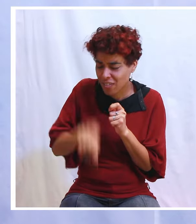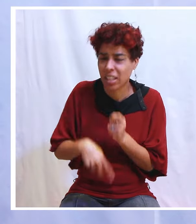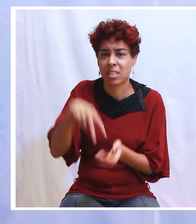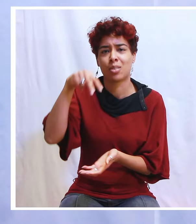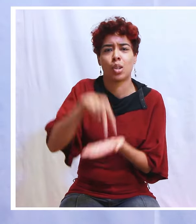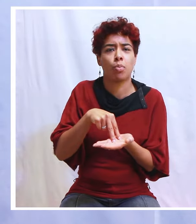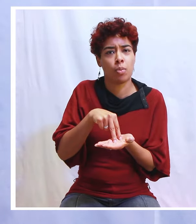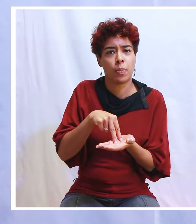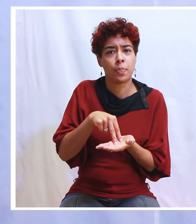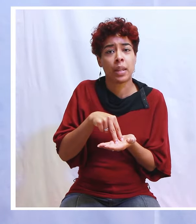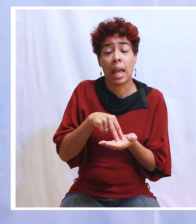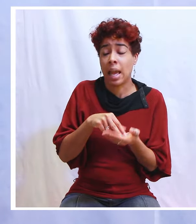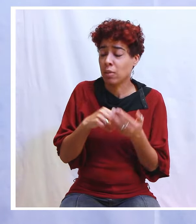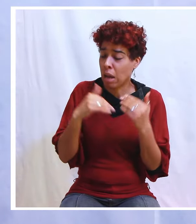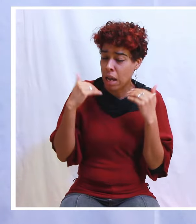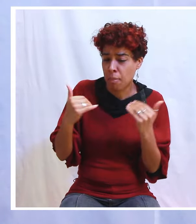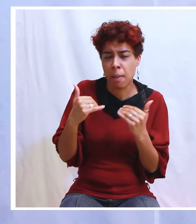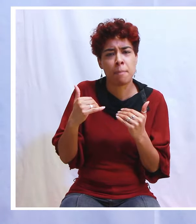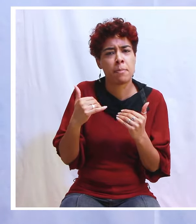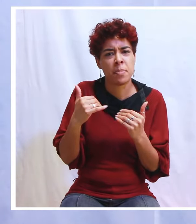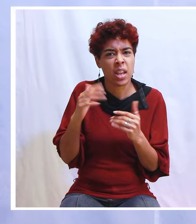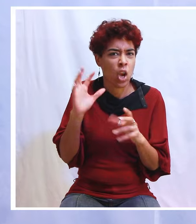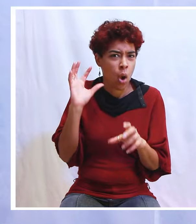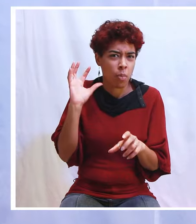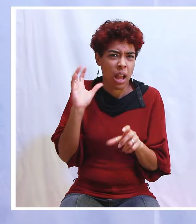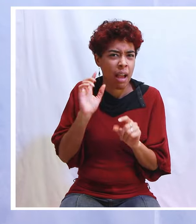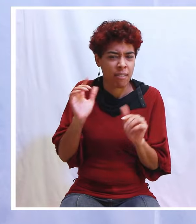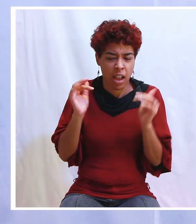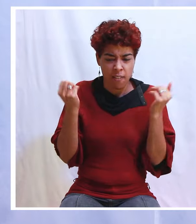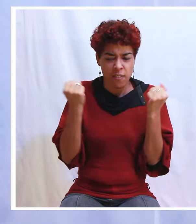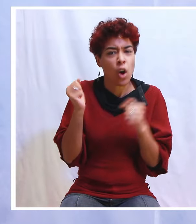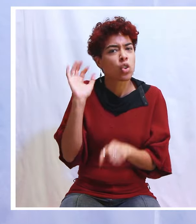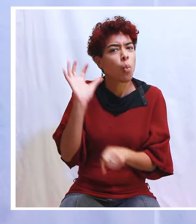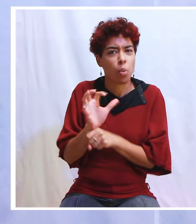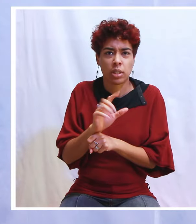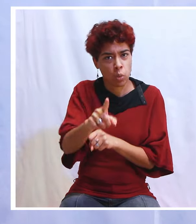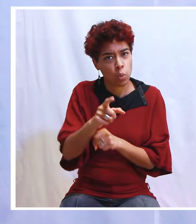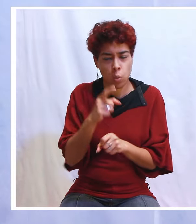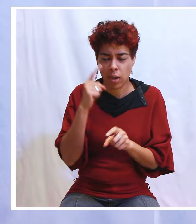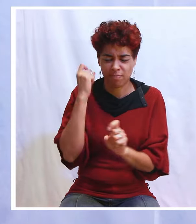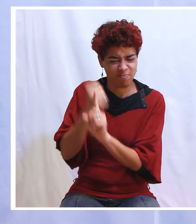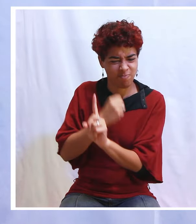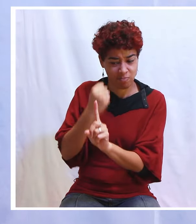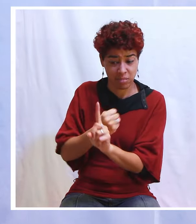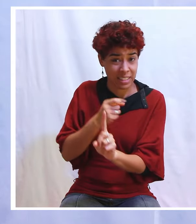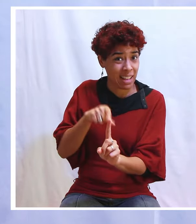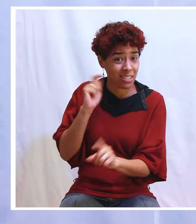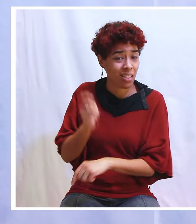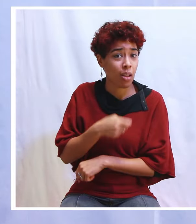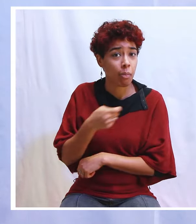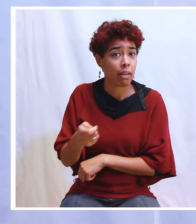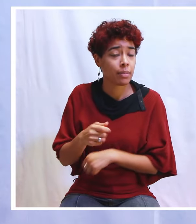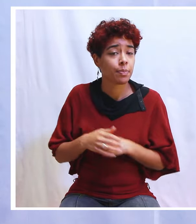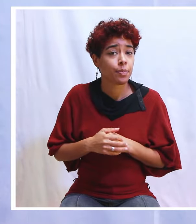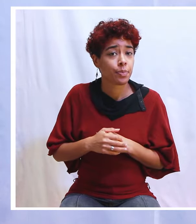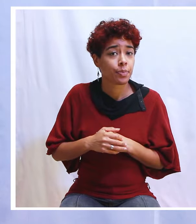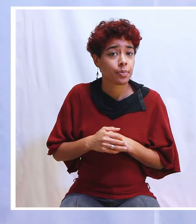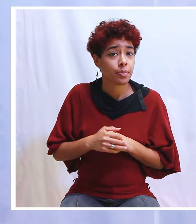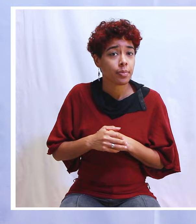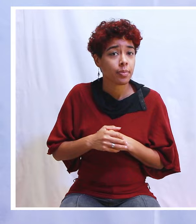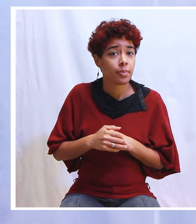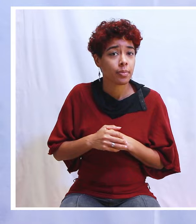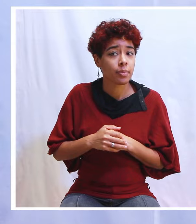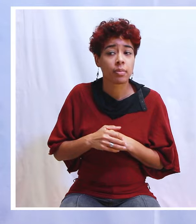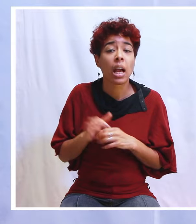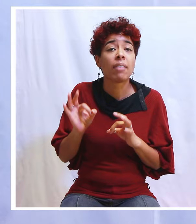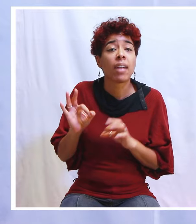et continue à affronter cette force d'opposition parce qu'elle est normale. La deuxième nature de